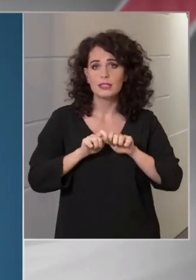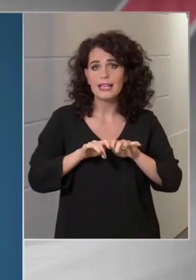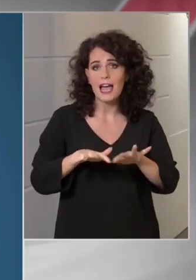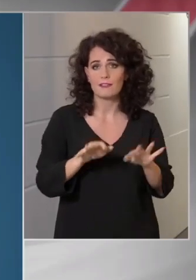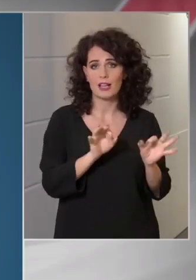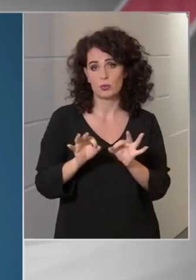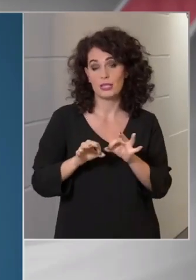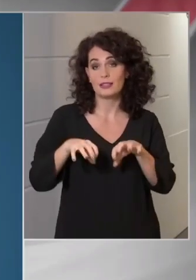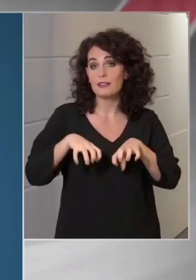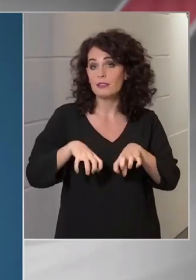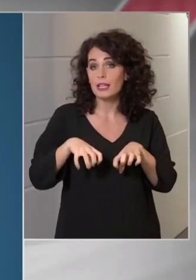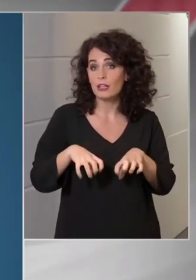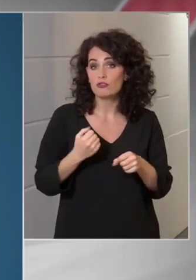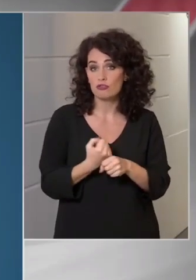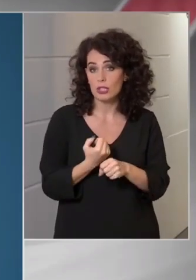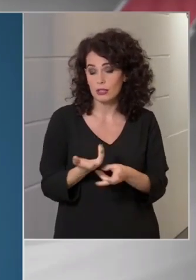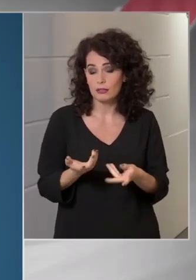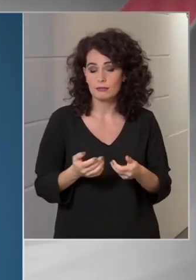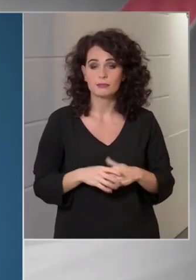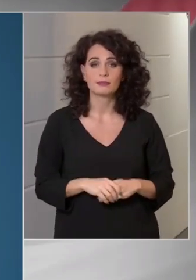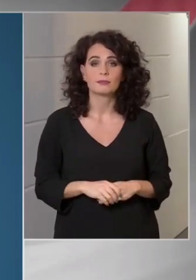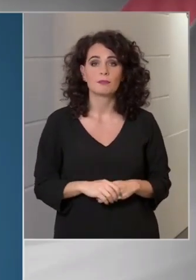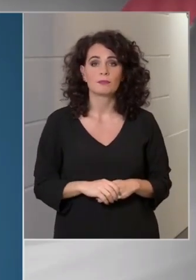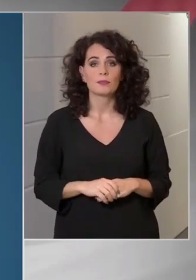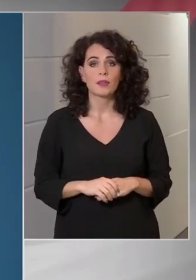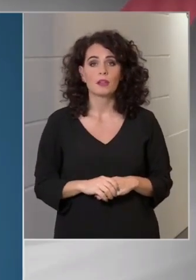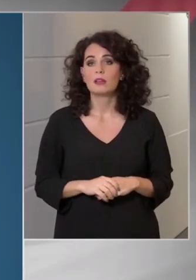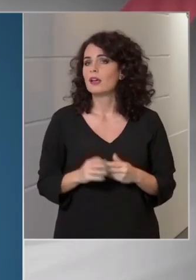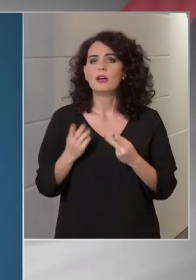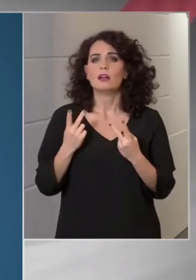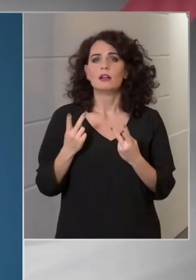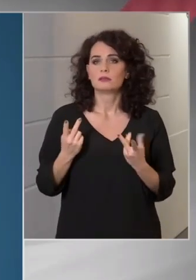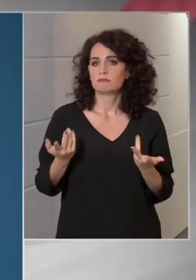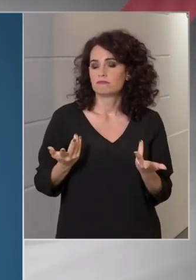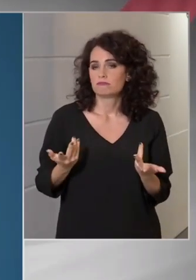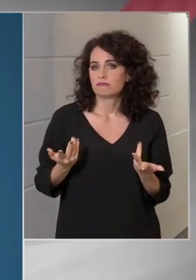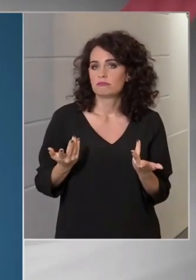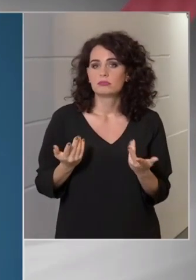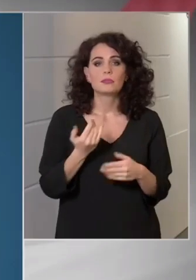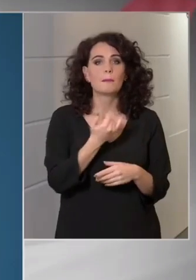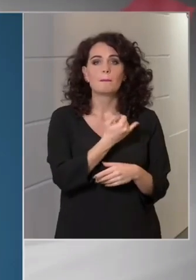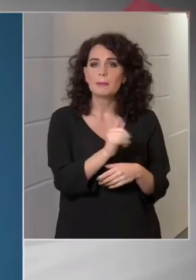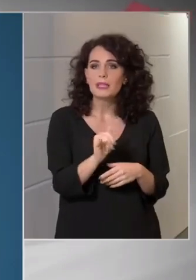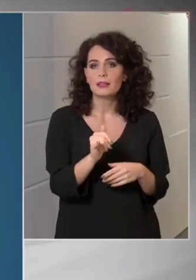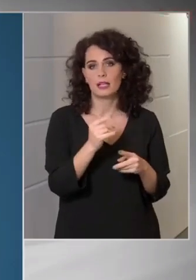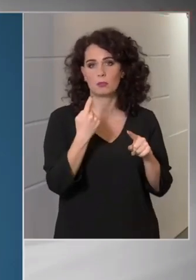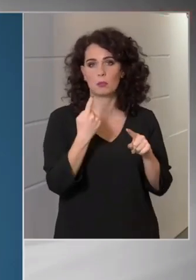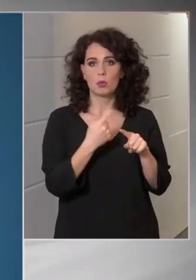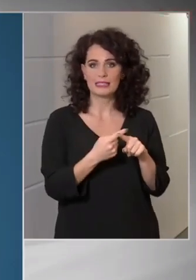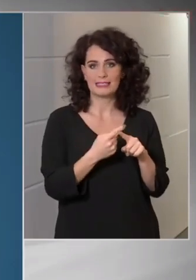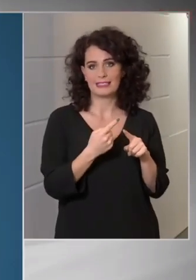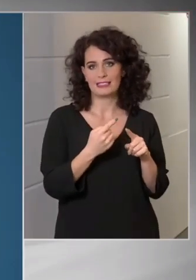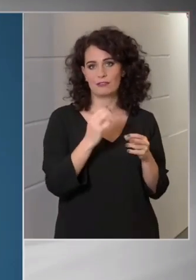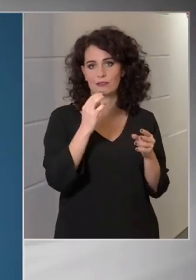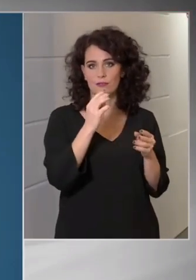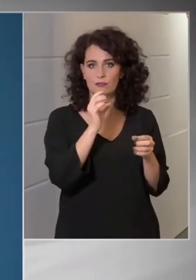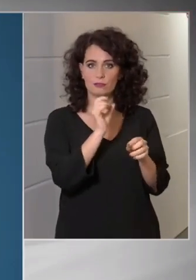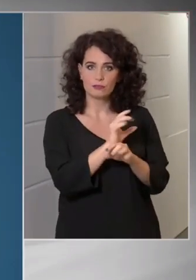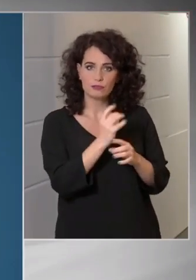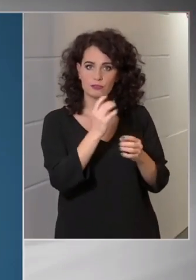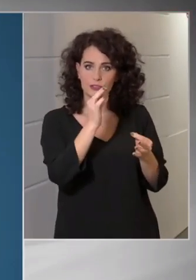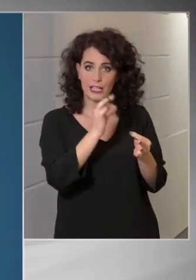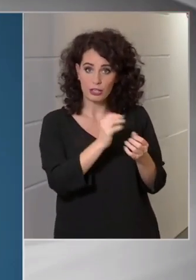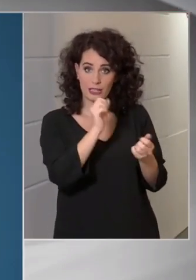tevékenység. Az a lényege, hogy minden pozitív eset mellett a